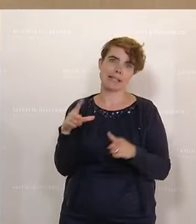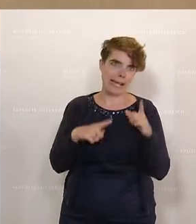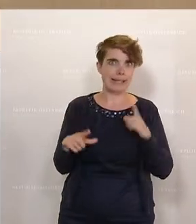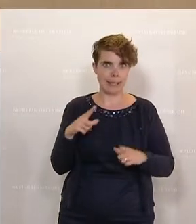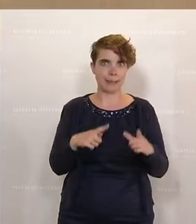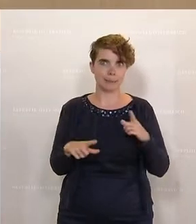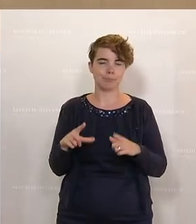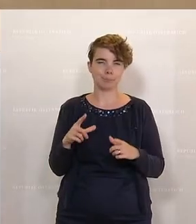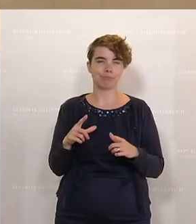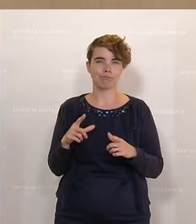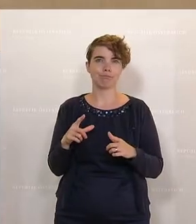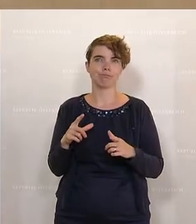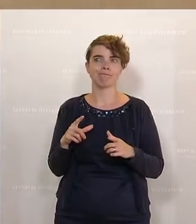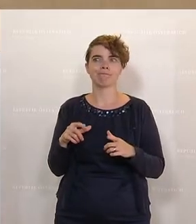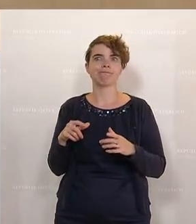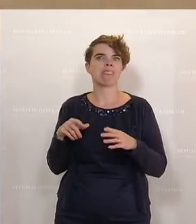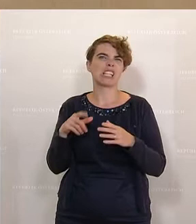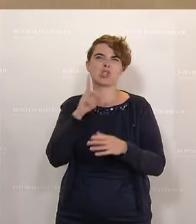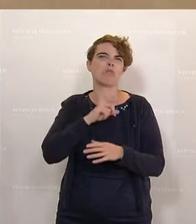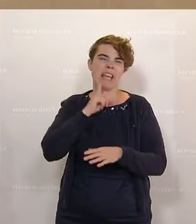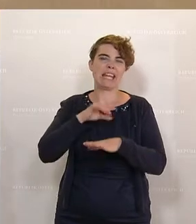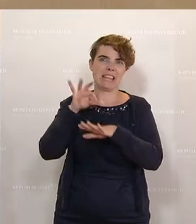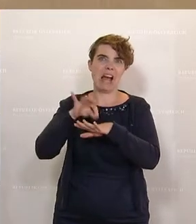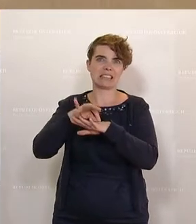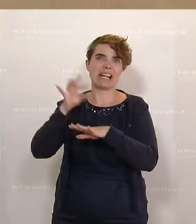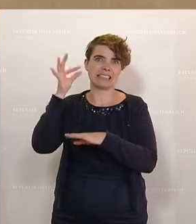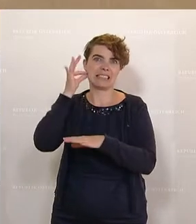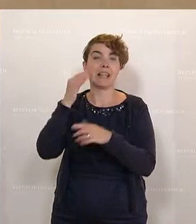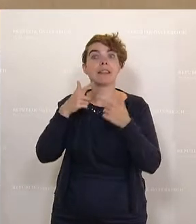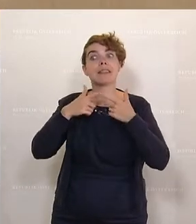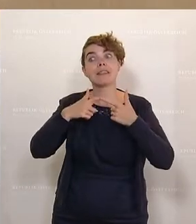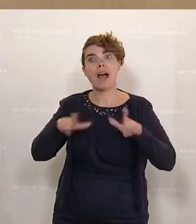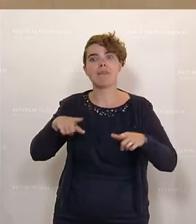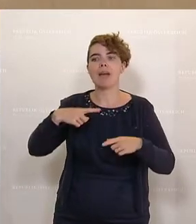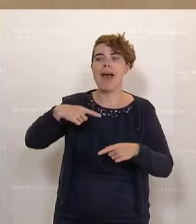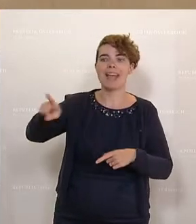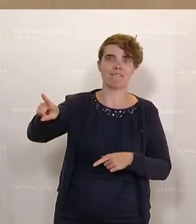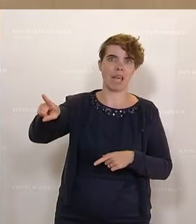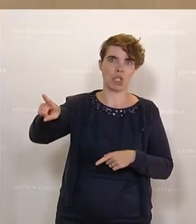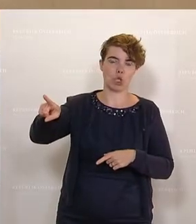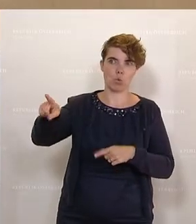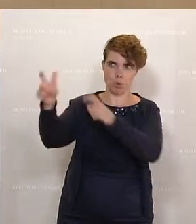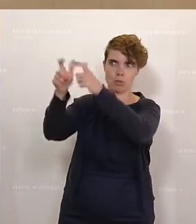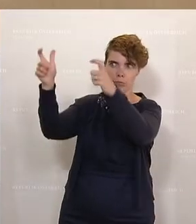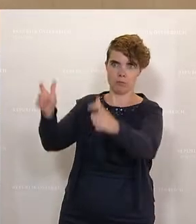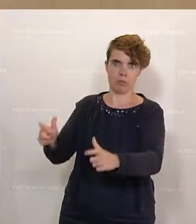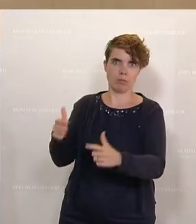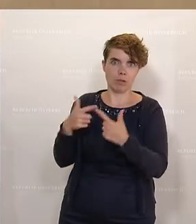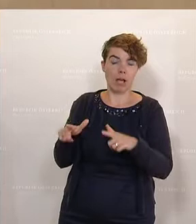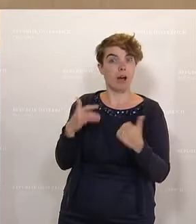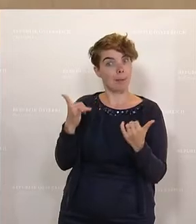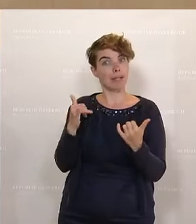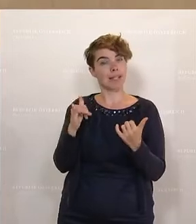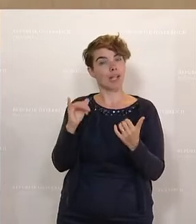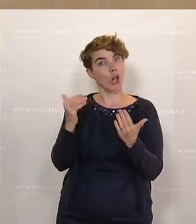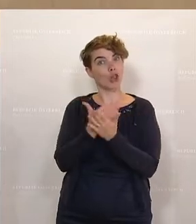den Fall, dass wir zu wenig Ärztinnen hatten, die eine Einweisung veranlassen können. Mit dieser Novelle ändern